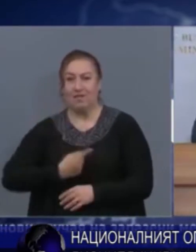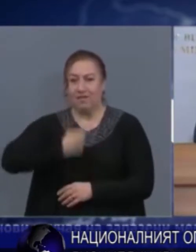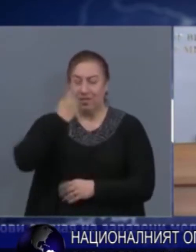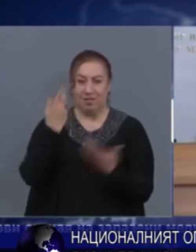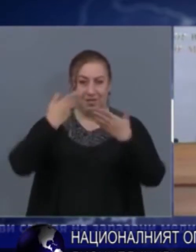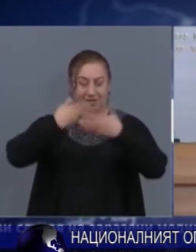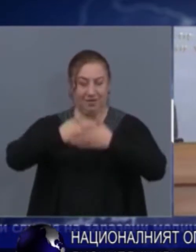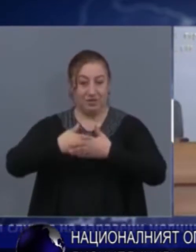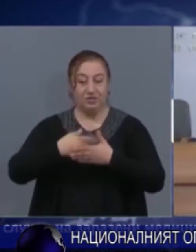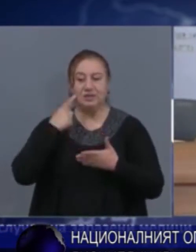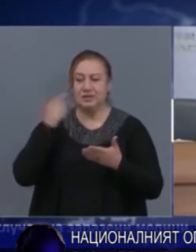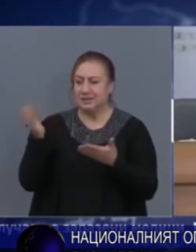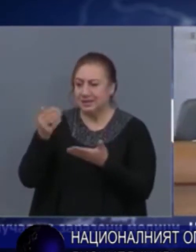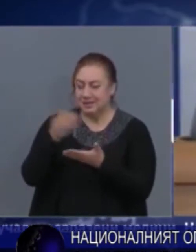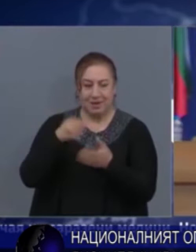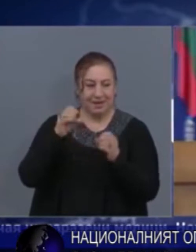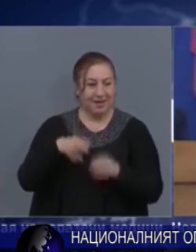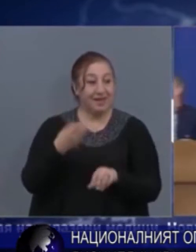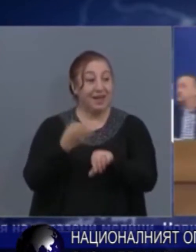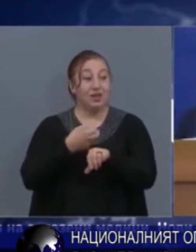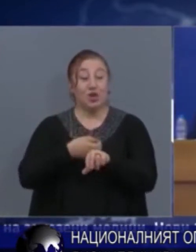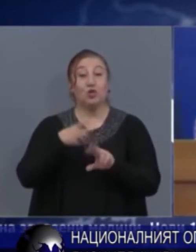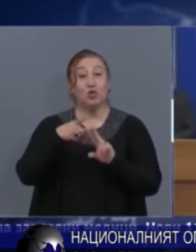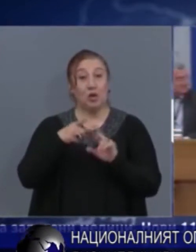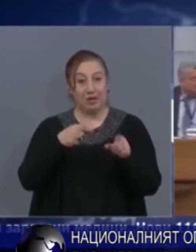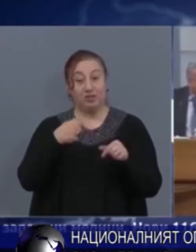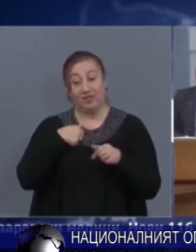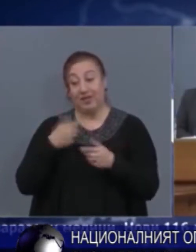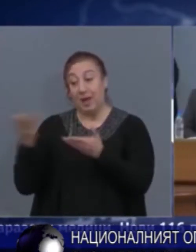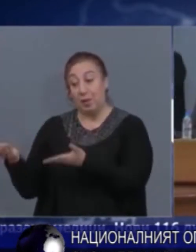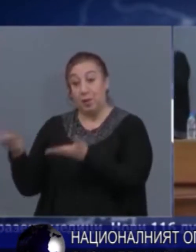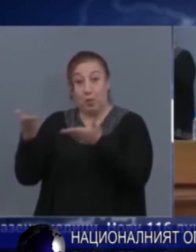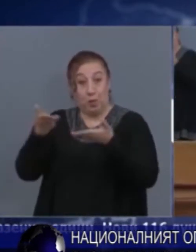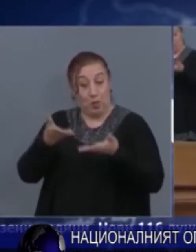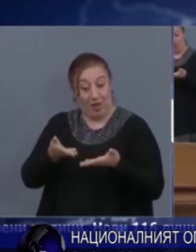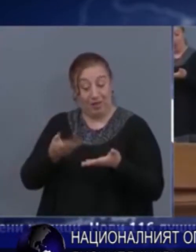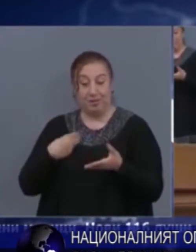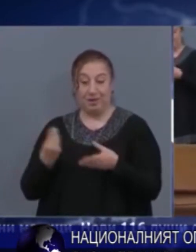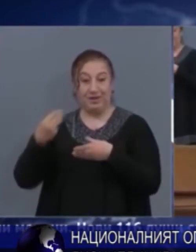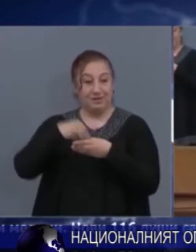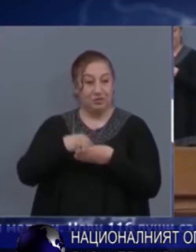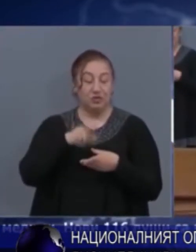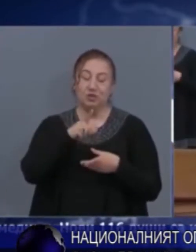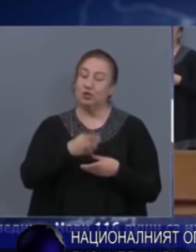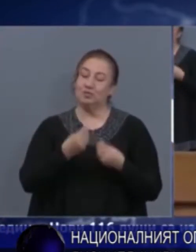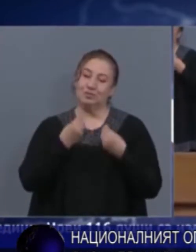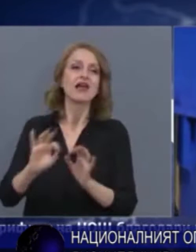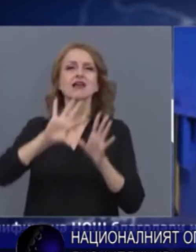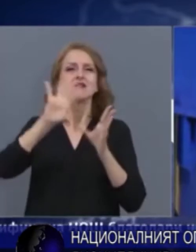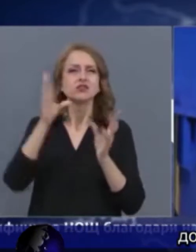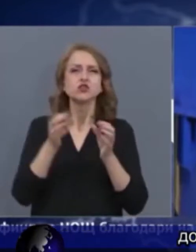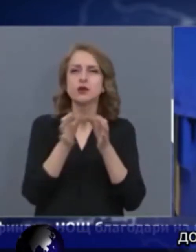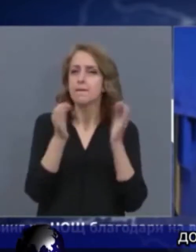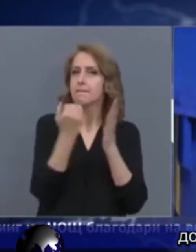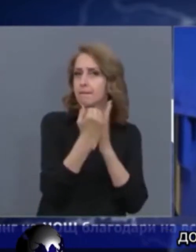че все още събицията са доста динамични, но въпреки това идеята е от 15 юни да отпаднат заповедите на здравния министр Кирил Ананиев.